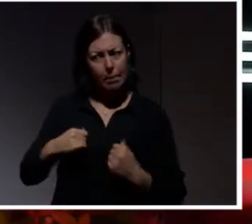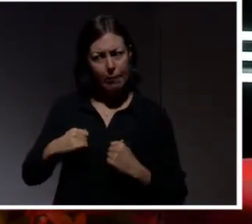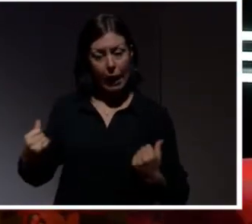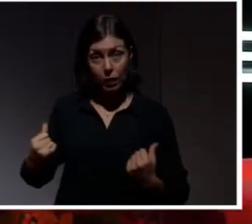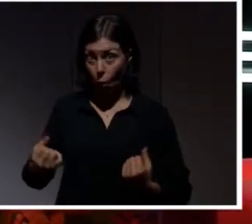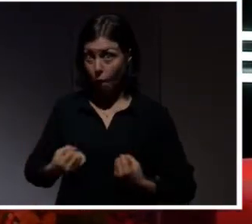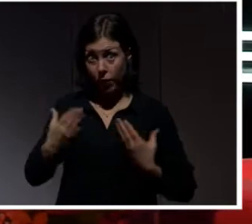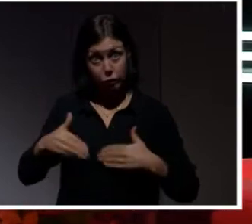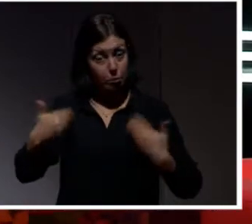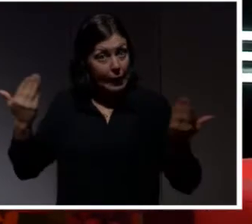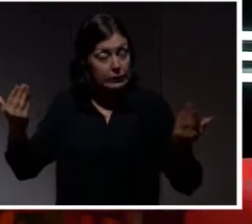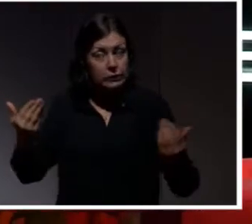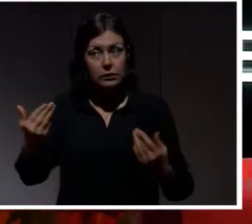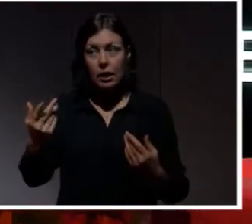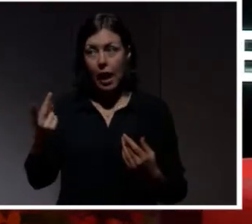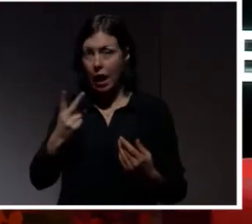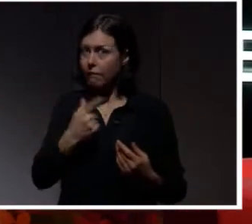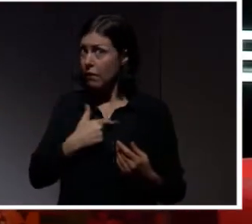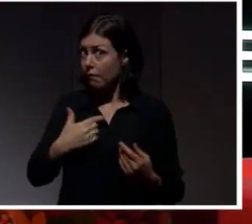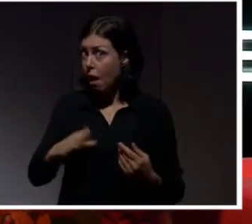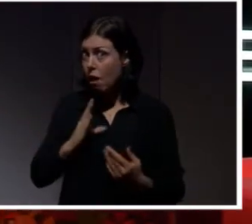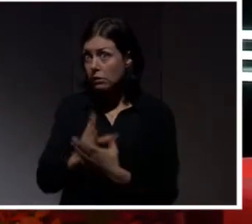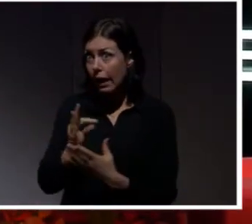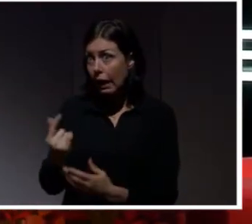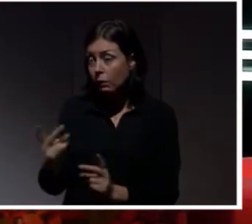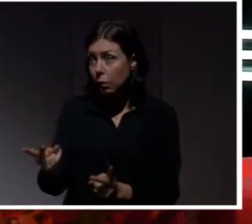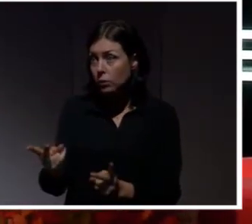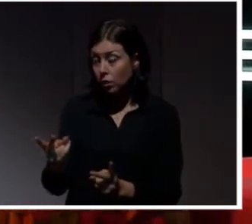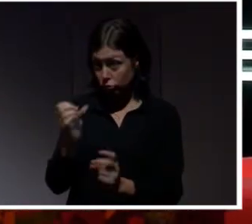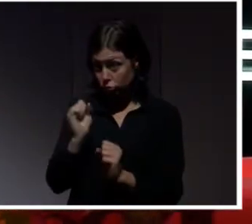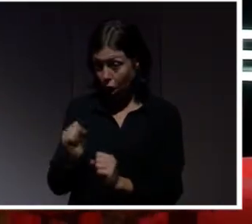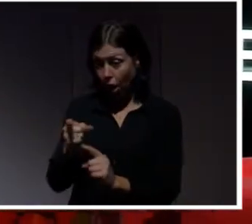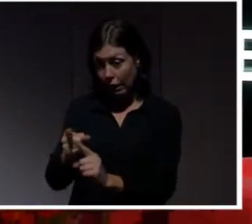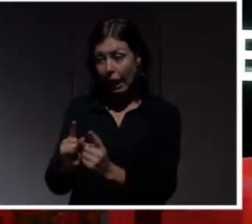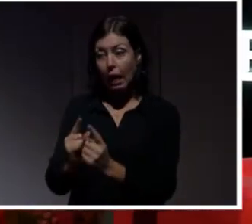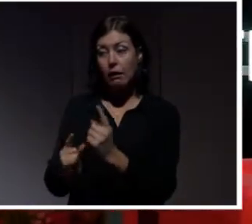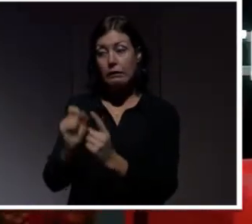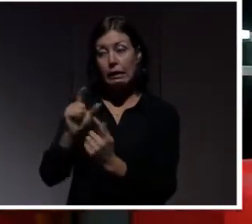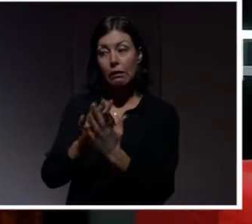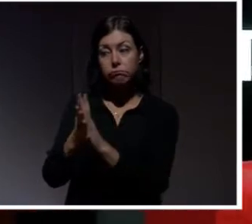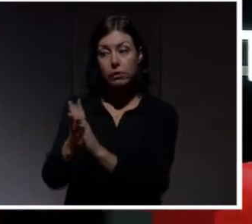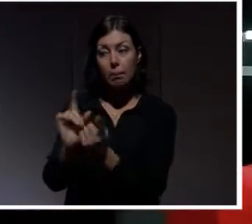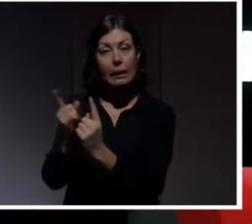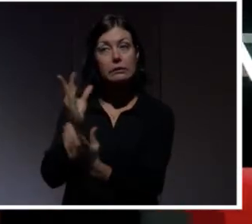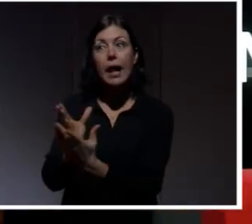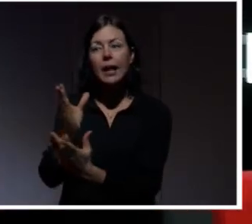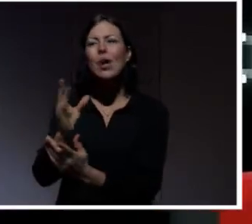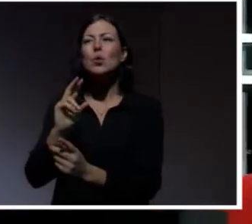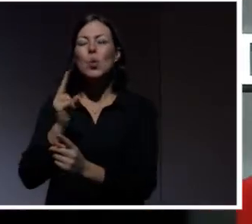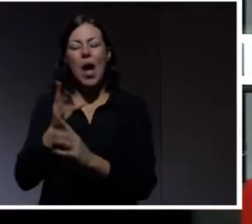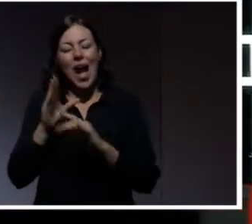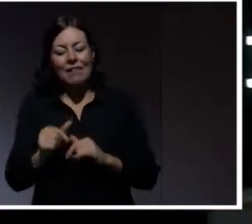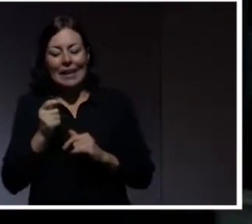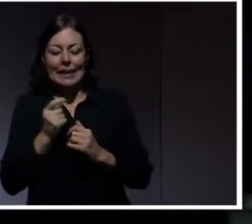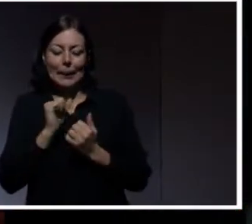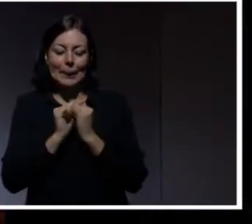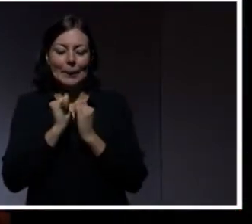vad som helst? Eller vill vi ha också säkerhet? Ska det ske på ett säkert sätt? Och nu har man ju då modifierat det här lite. Så nu lägger faktiskt Ygeman till.